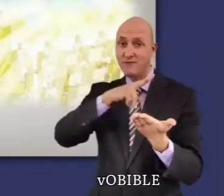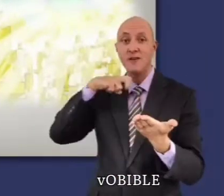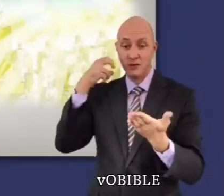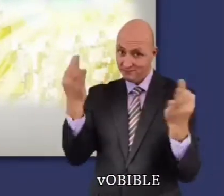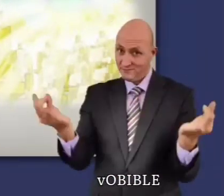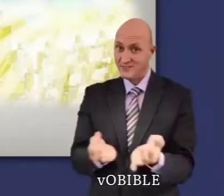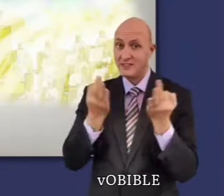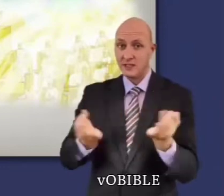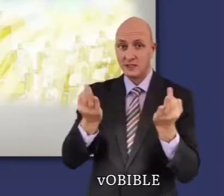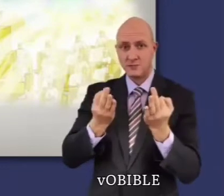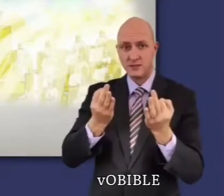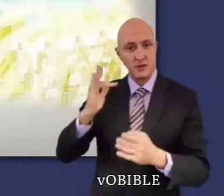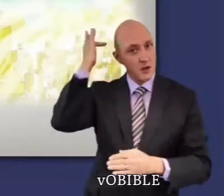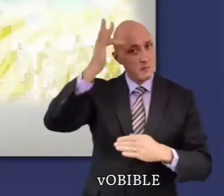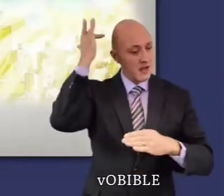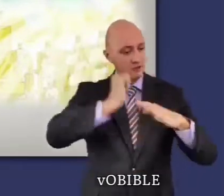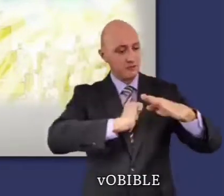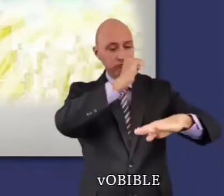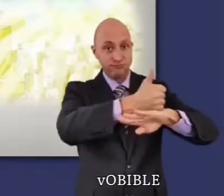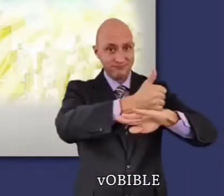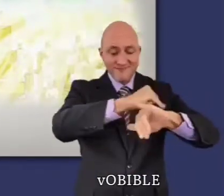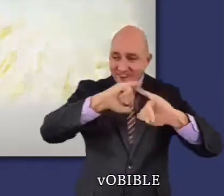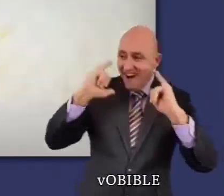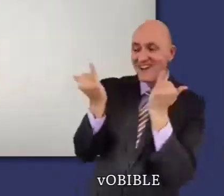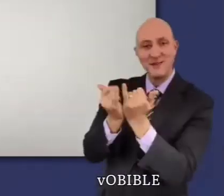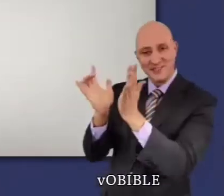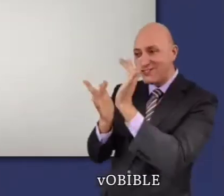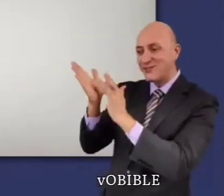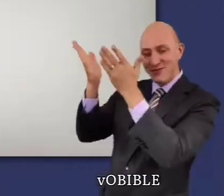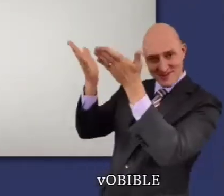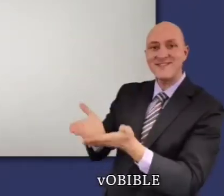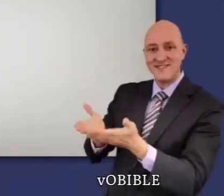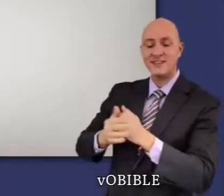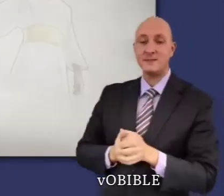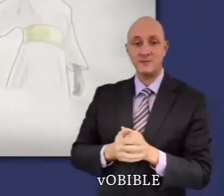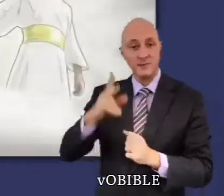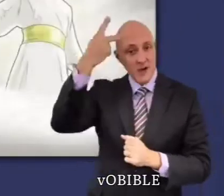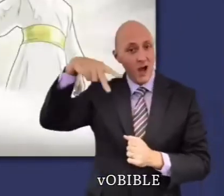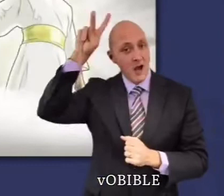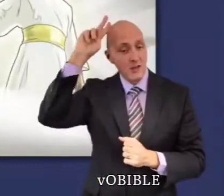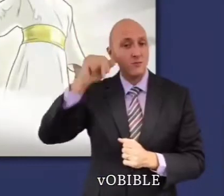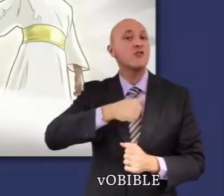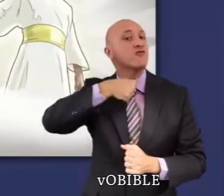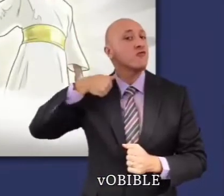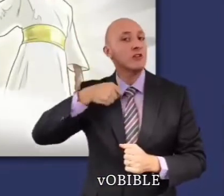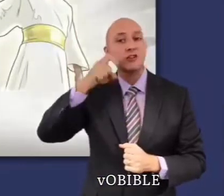comme l'explique la lettre aux Hébreux. Par exemple, le grand prêtre symbolise Jésus-Christ.